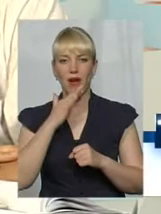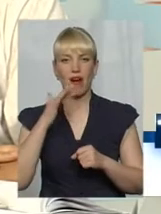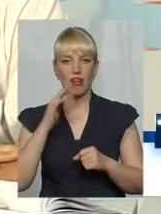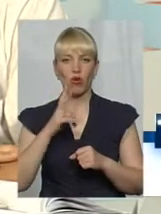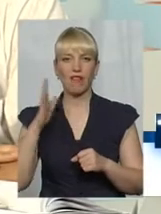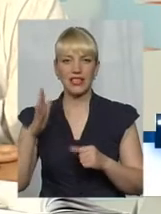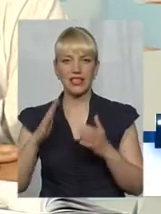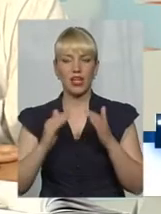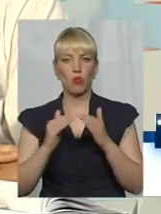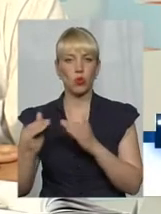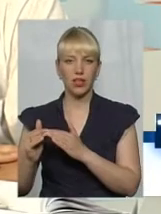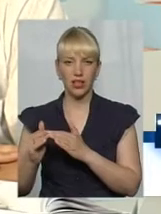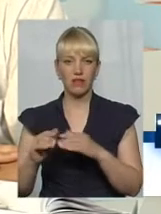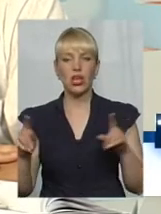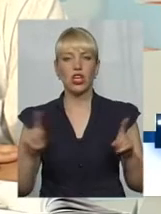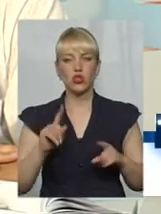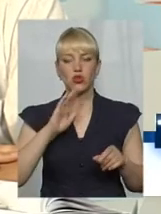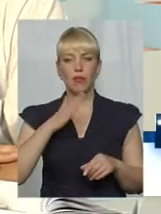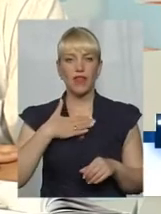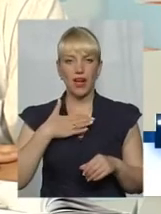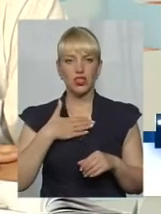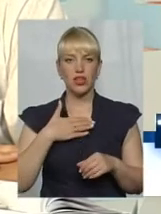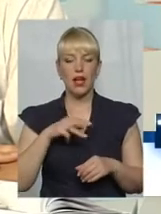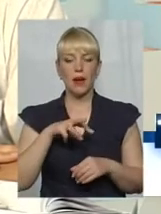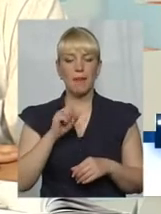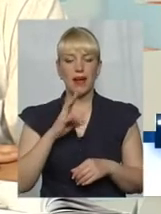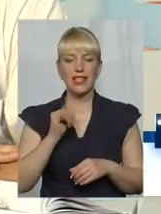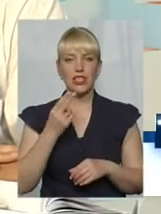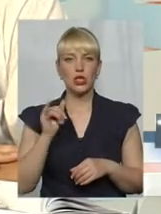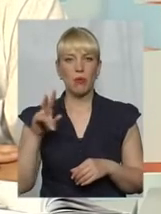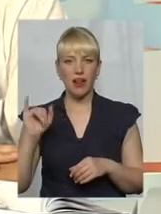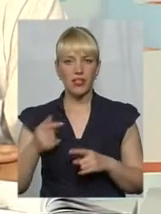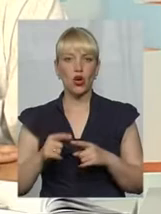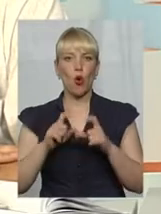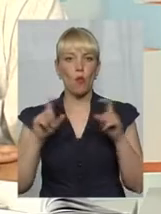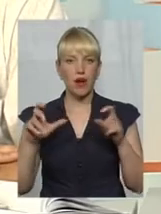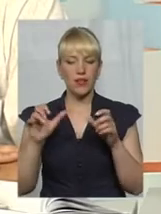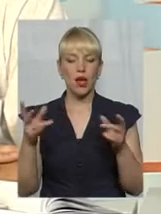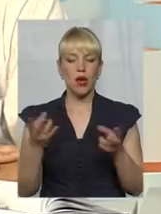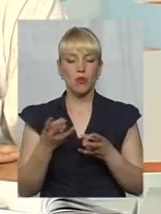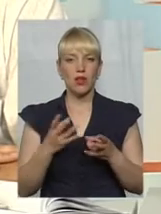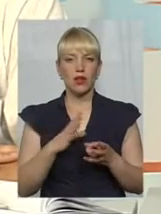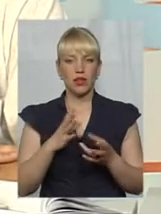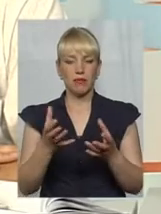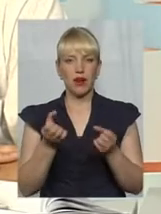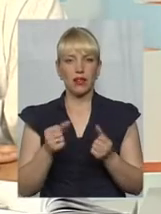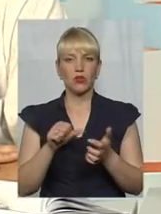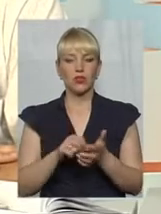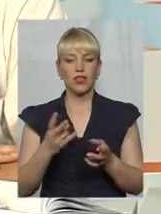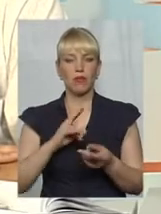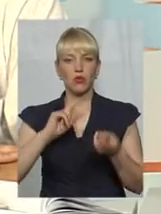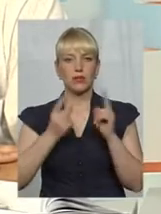будинком, для того, щоб наші муніципальні компанії могли взяти в ньому участь, потрібно внести зміни в статут.